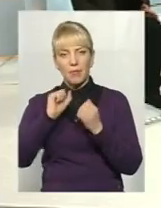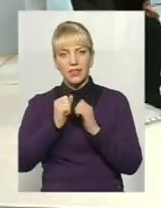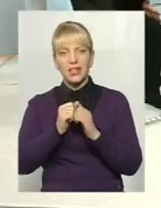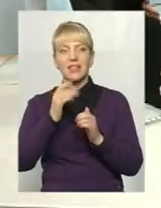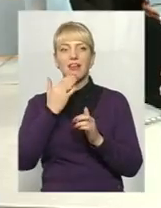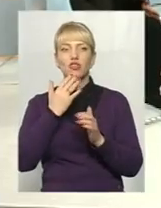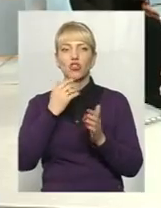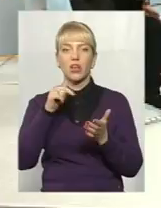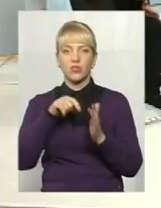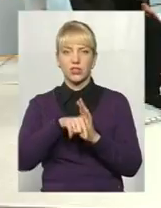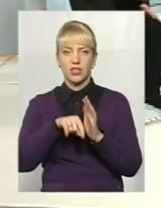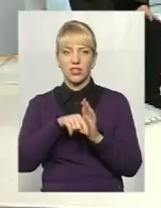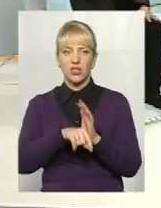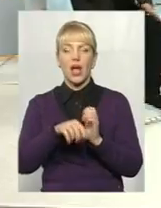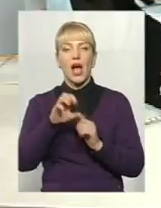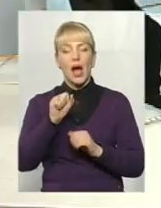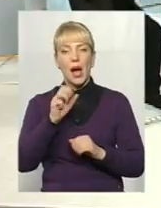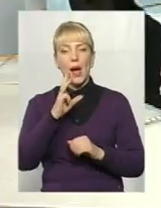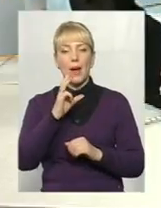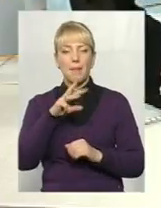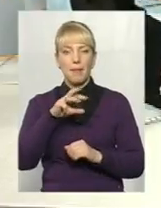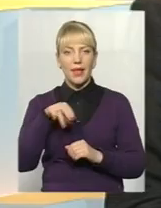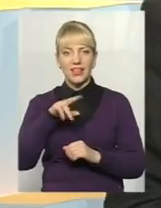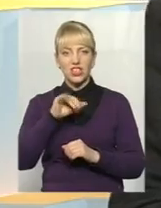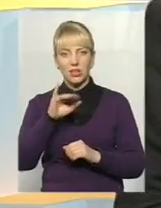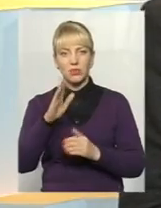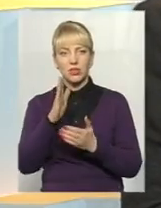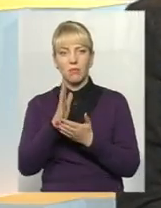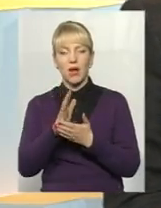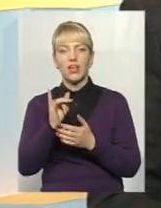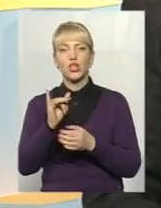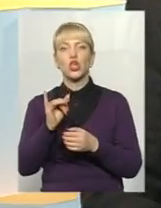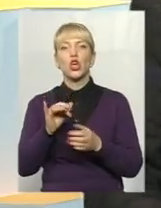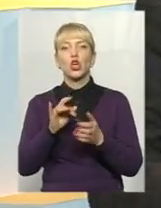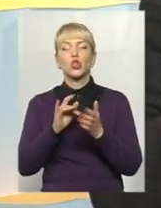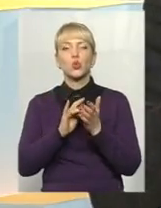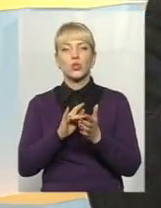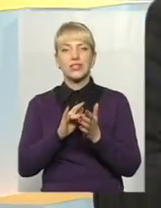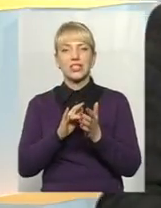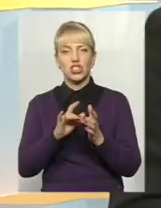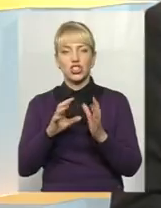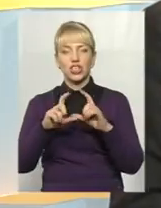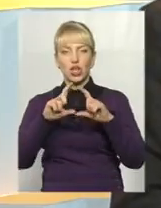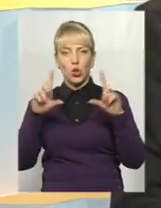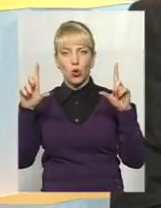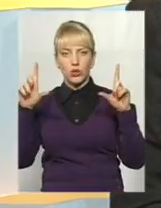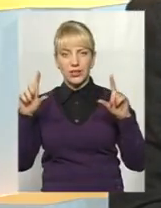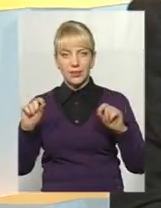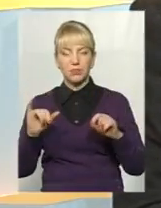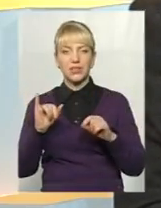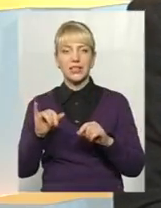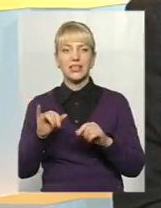Меджибіж має свій логотип. Так. А Меджибіж має і туристичний логотип, має і фортечний логотип.